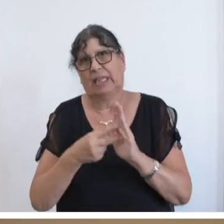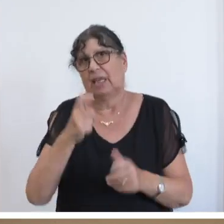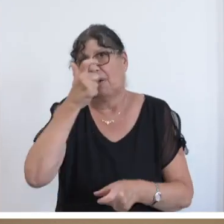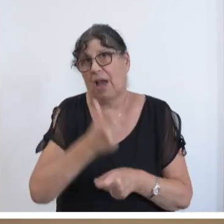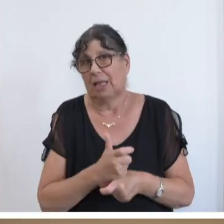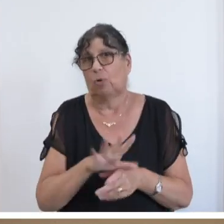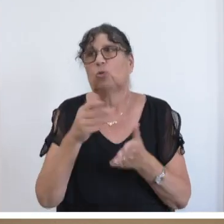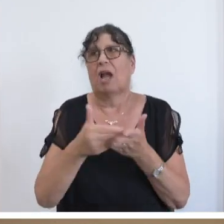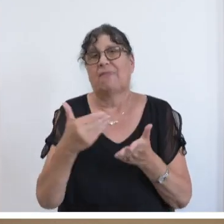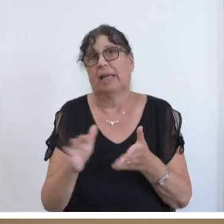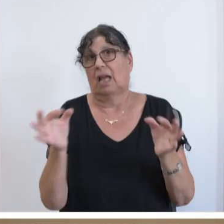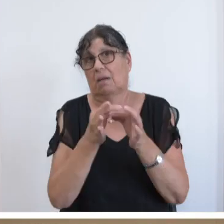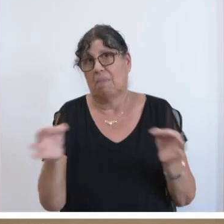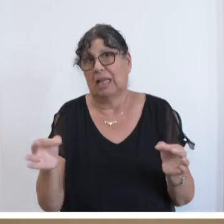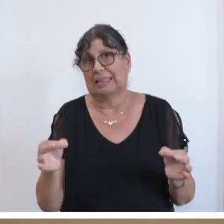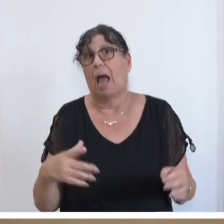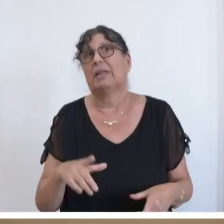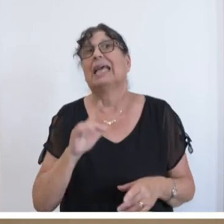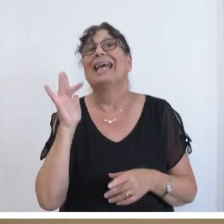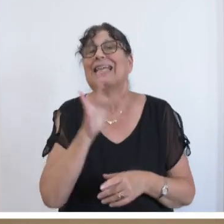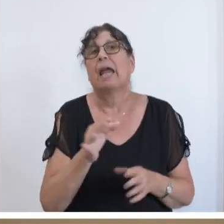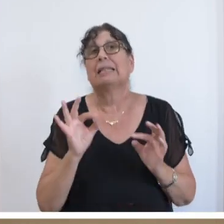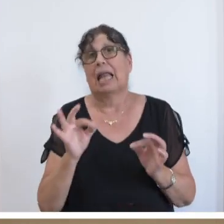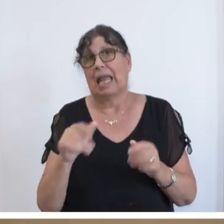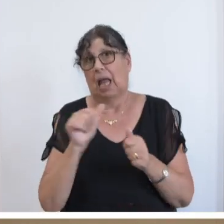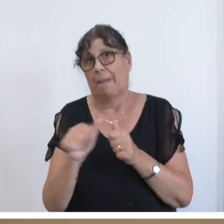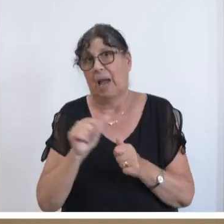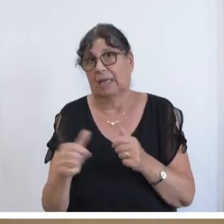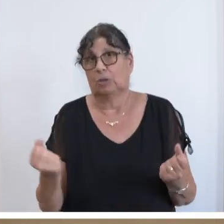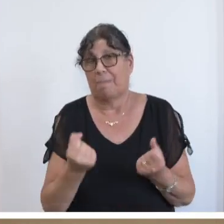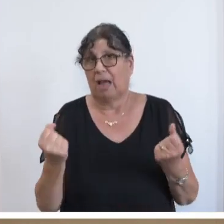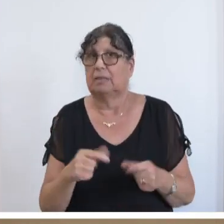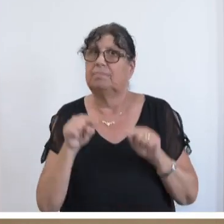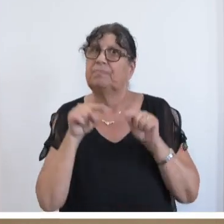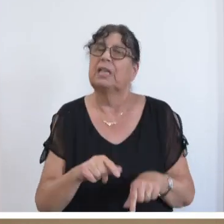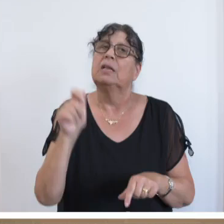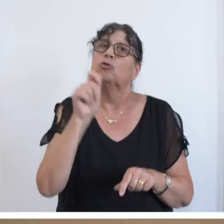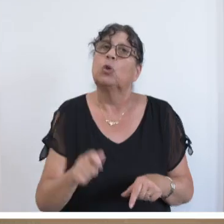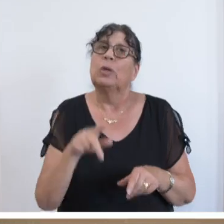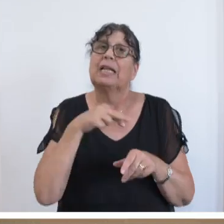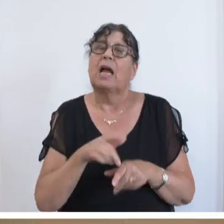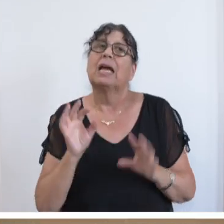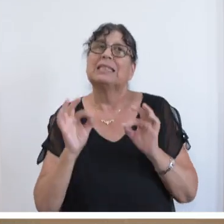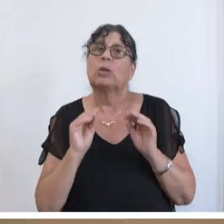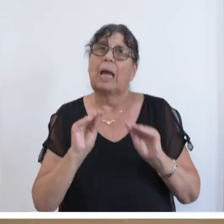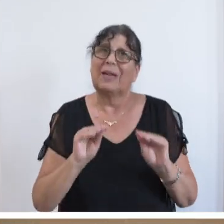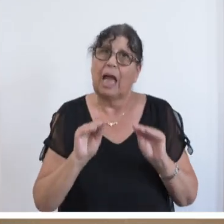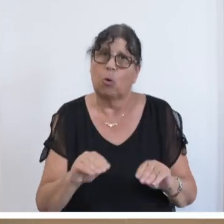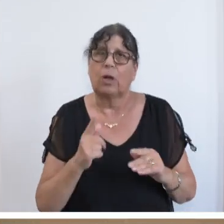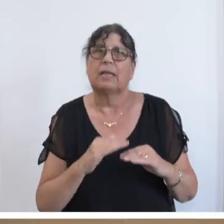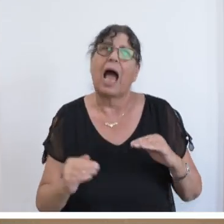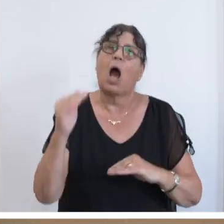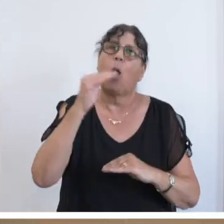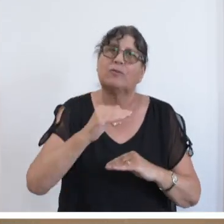weitere Maßnahmen zu ergreifen gegen den Lehrermangel. Der angesprochene Studiengang Sonderpädagogik an unserer UDI, die Aufstockung der